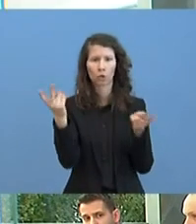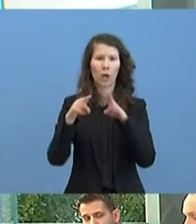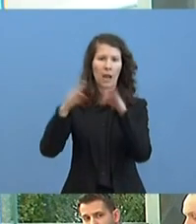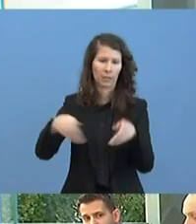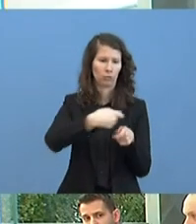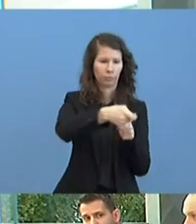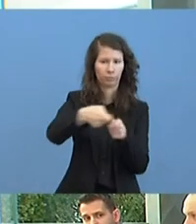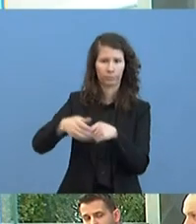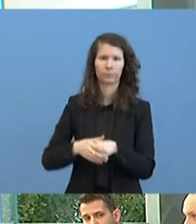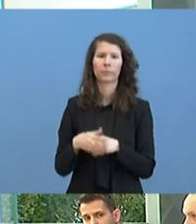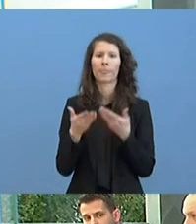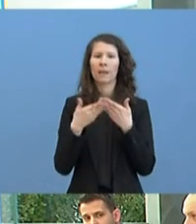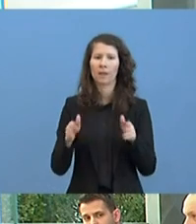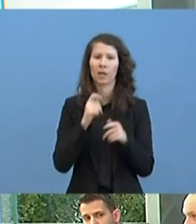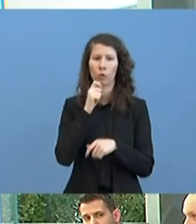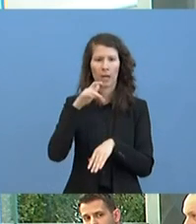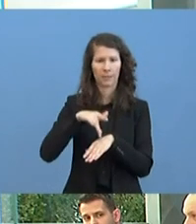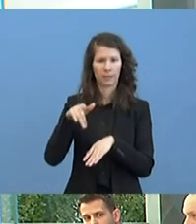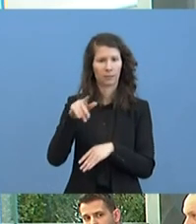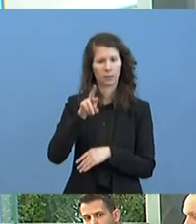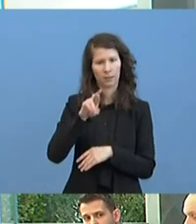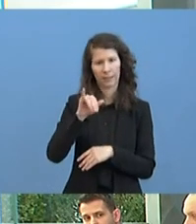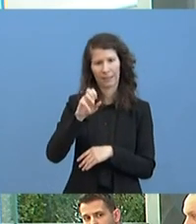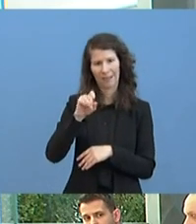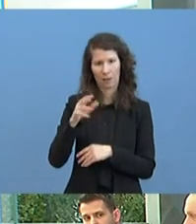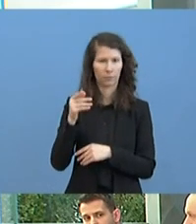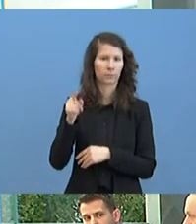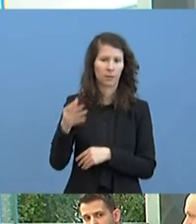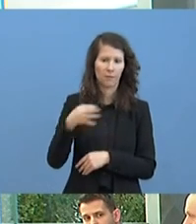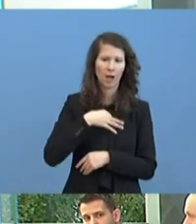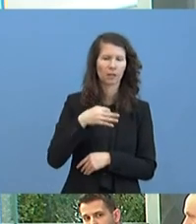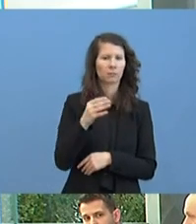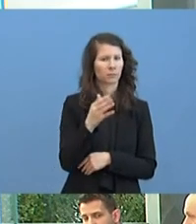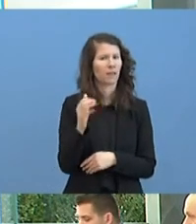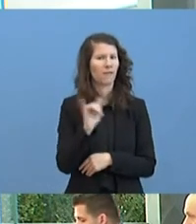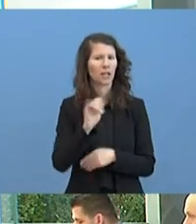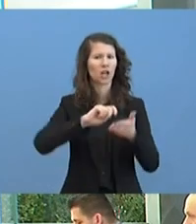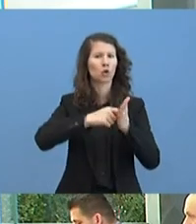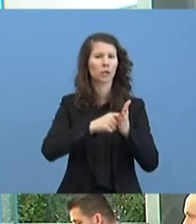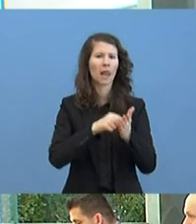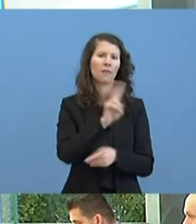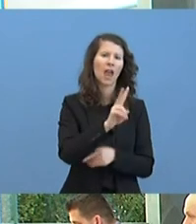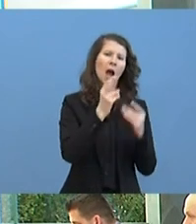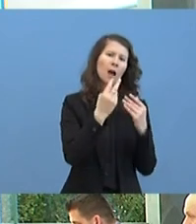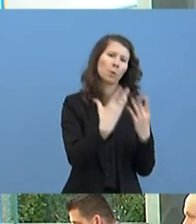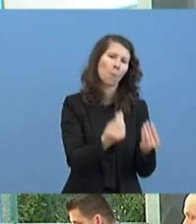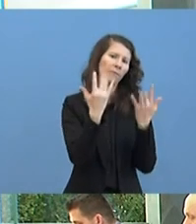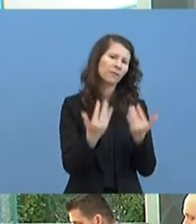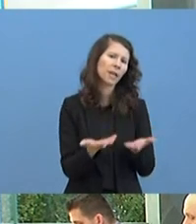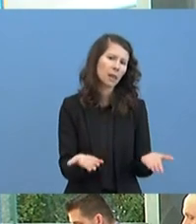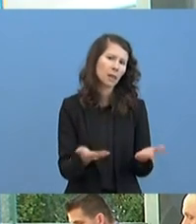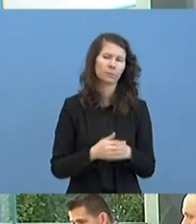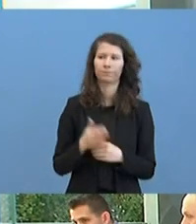freie Journalistin Riesa. Nach welchen Schlüsseln wird wohin verteilt? Wie gesagt, die